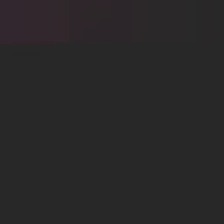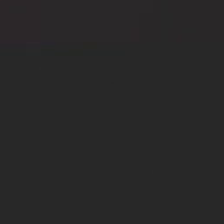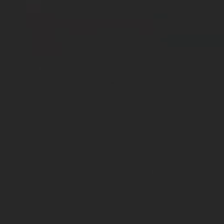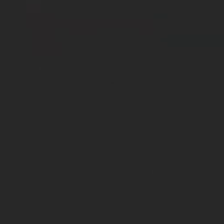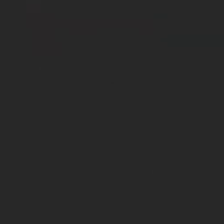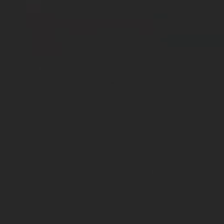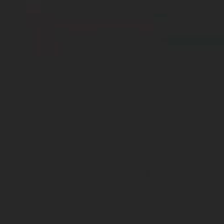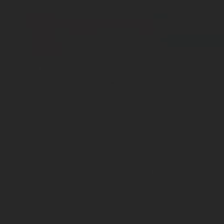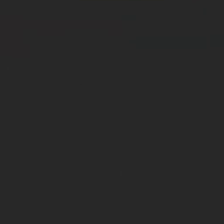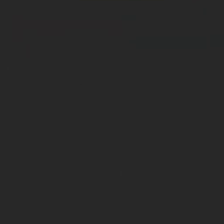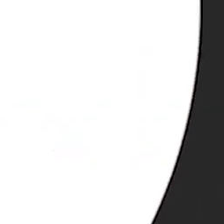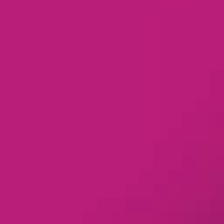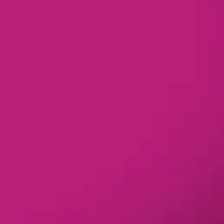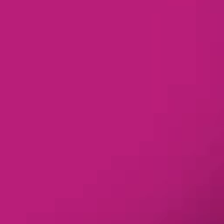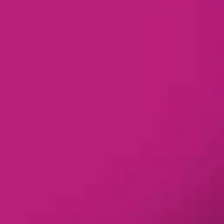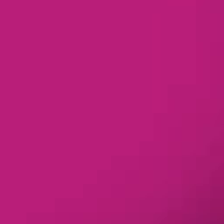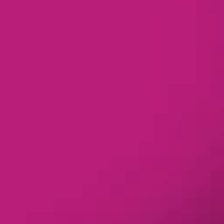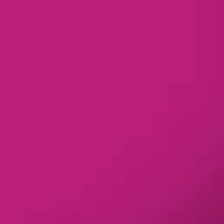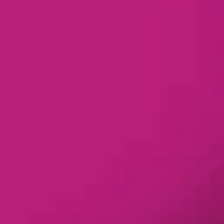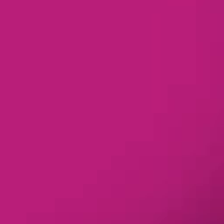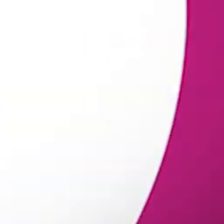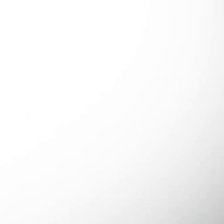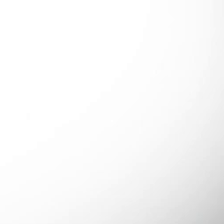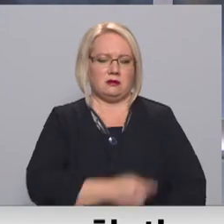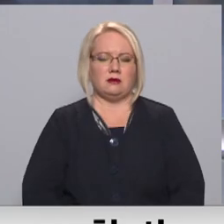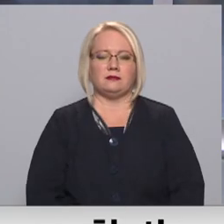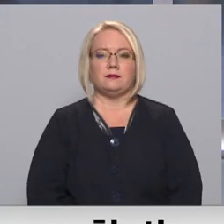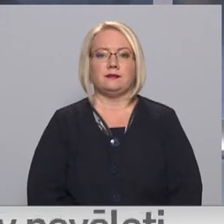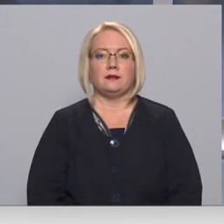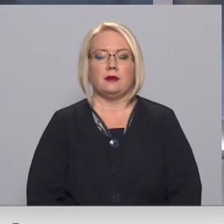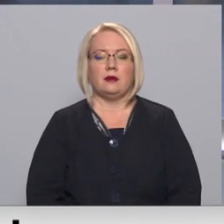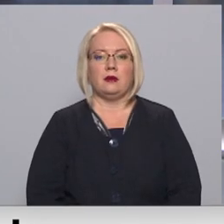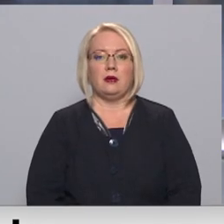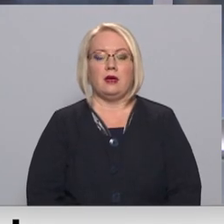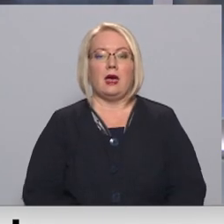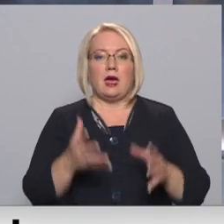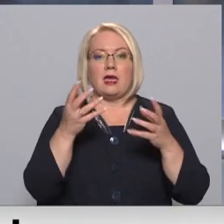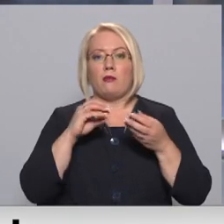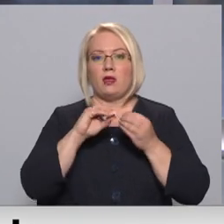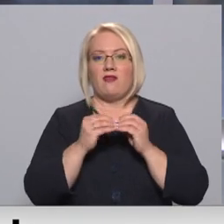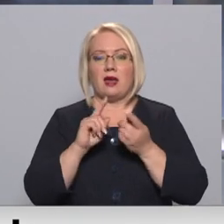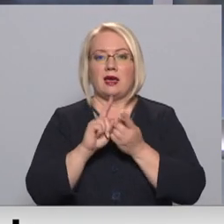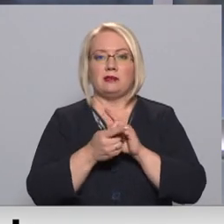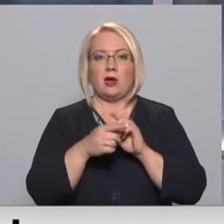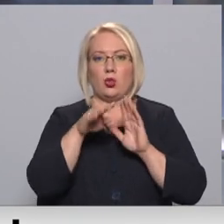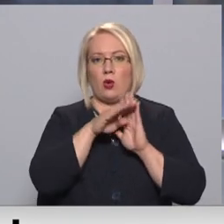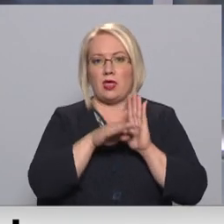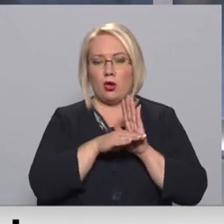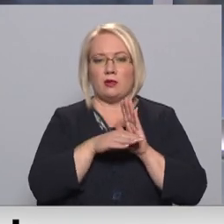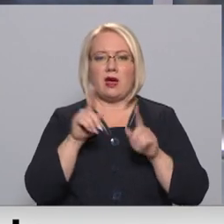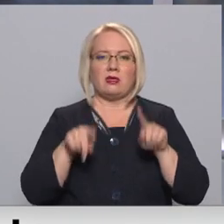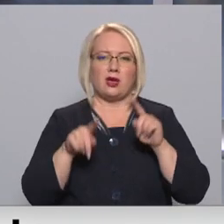Re, viss ēters ir te! Ņemot vairā izmaiņas noteikumos, kas